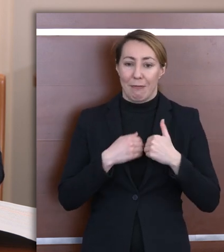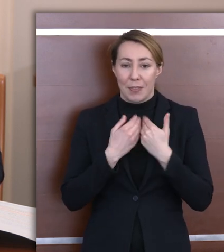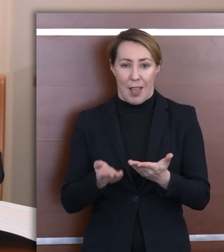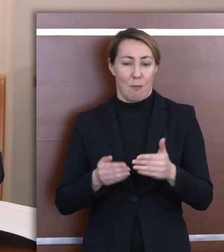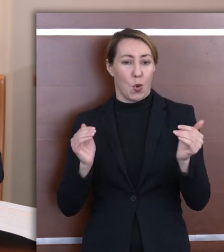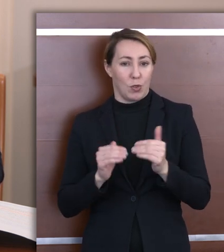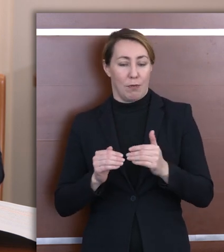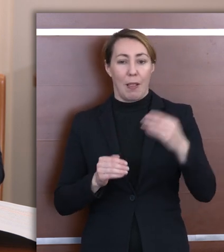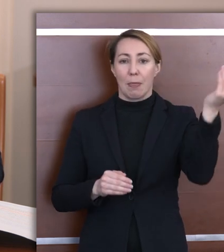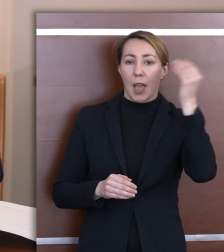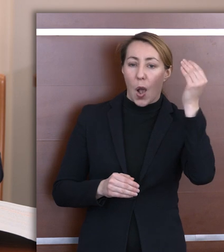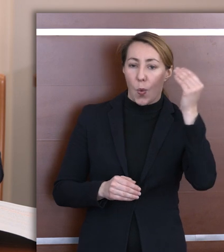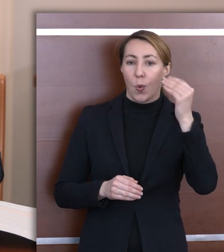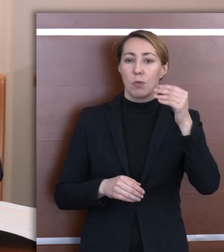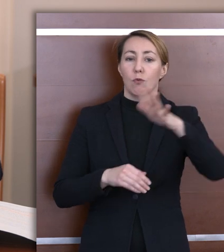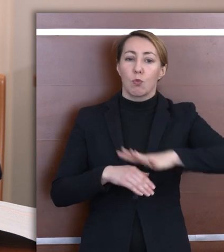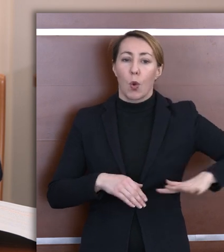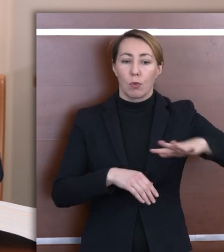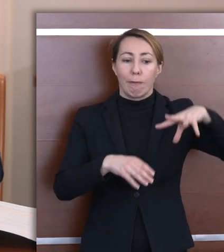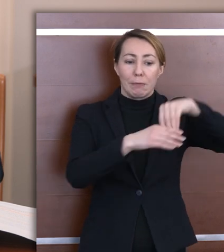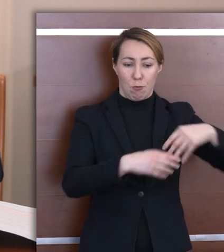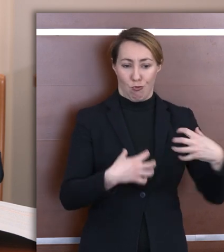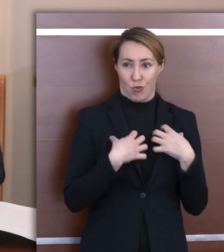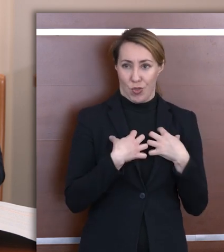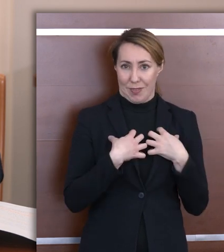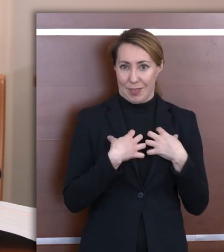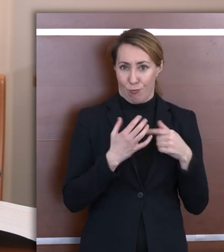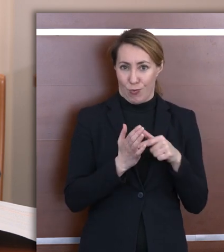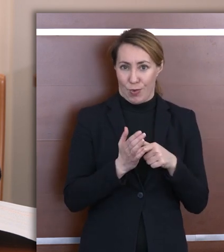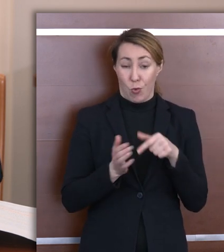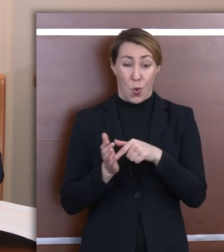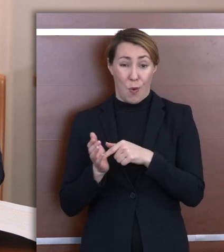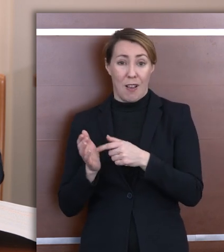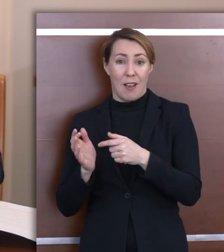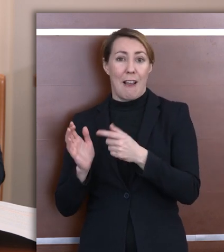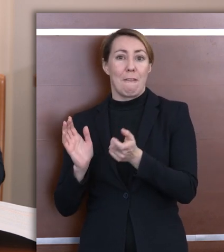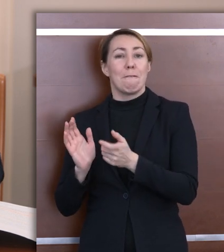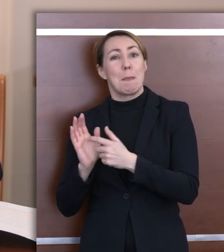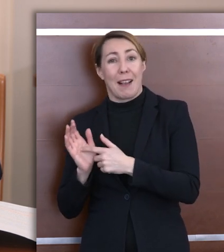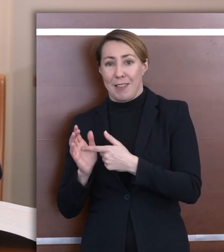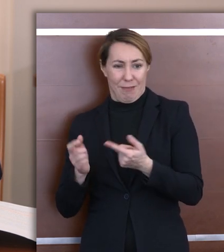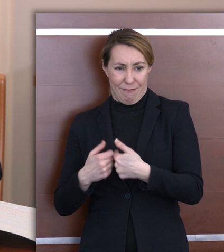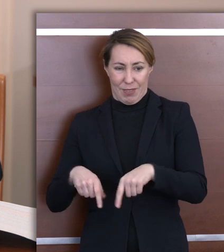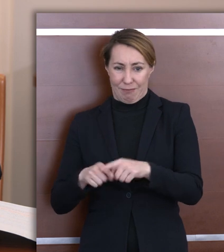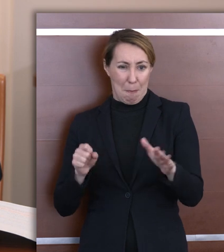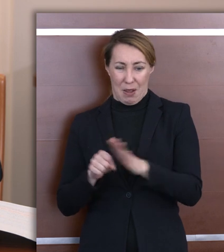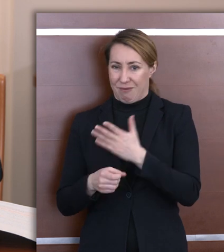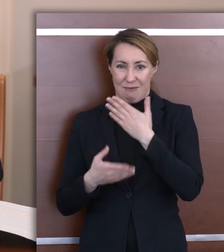nauki w społecznościach, w których dzieci żyją. tutaj ten warunek na pewno nie został wypełniony.